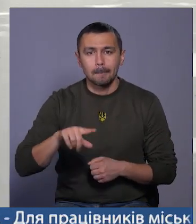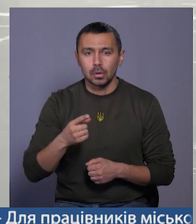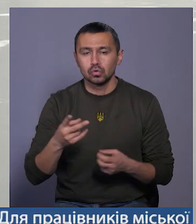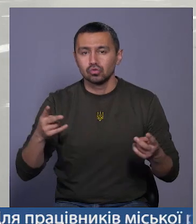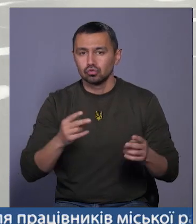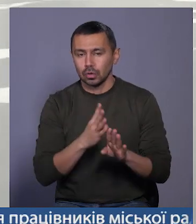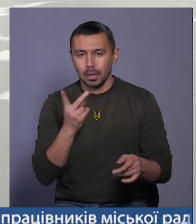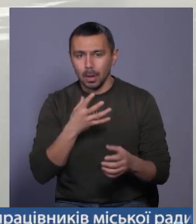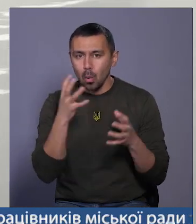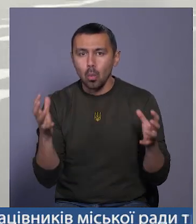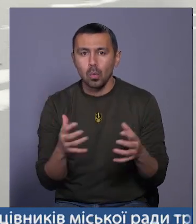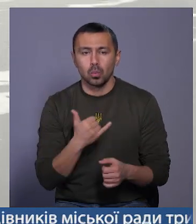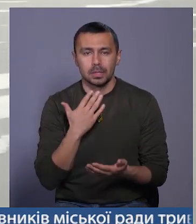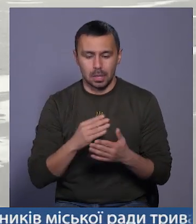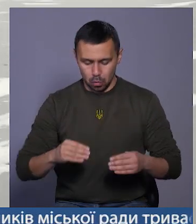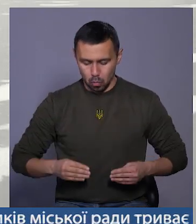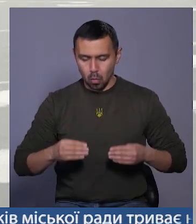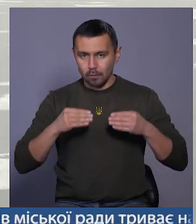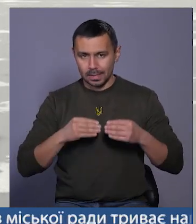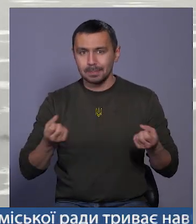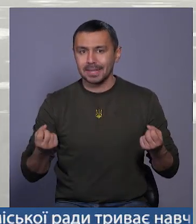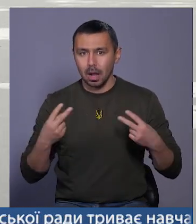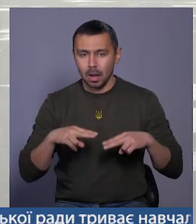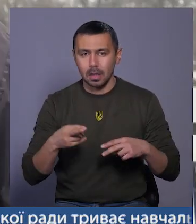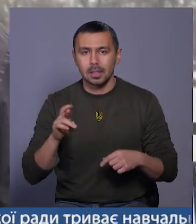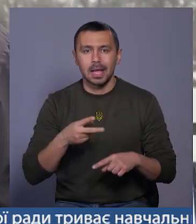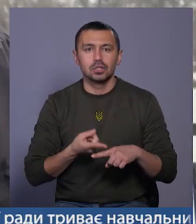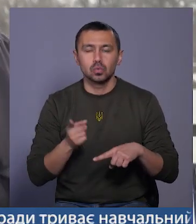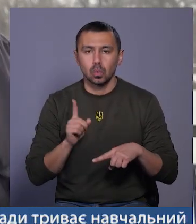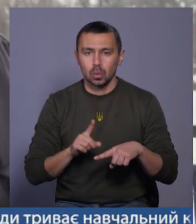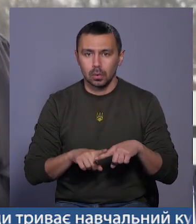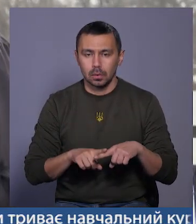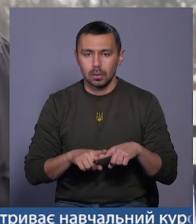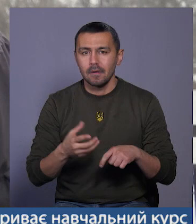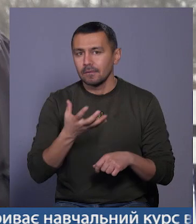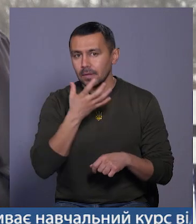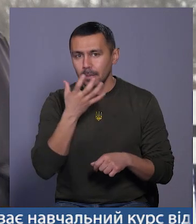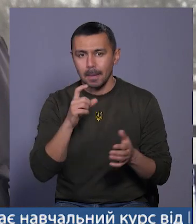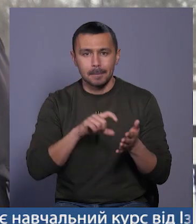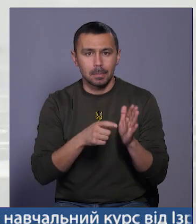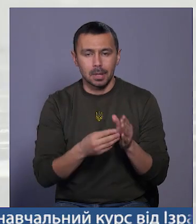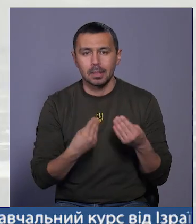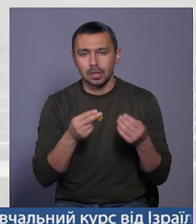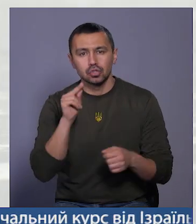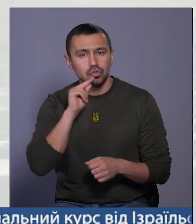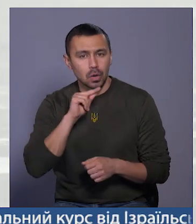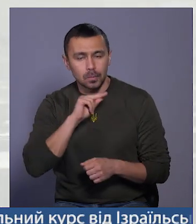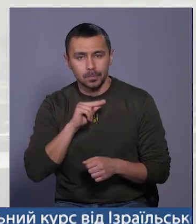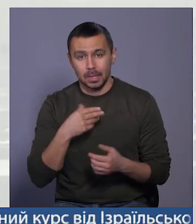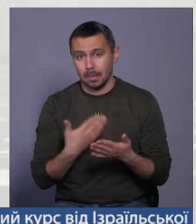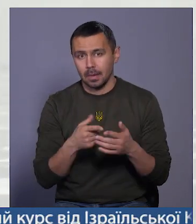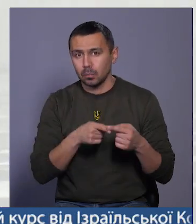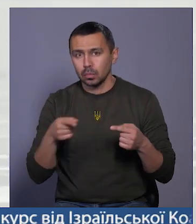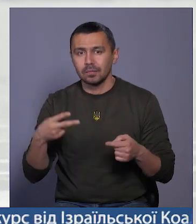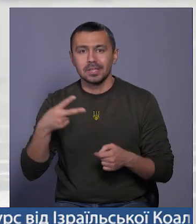обігріти, в нас є ковдра спеціально для цього, і в тепле припіщення дати чаю». До слова, впродовж